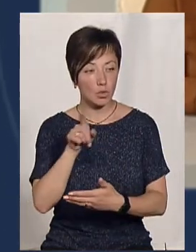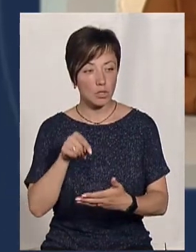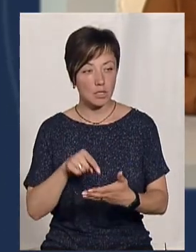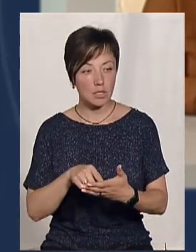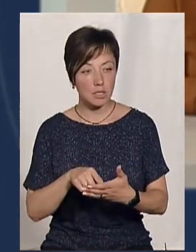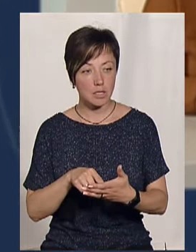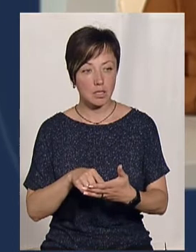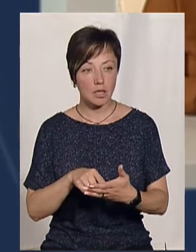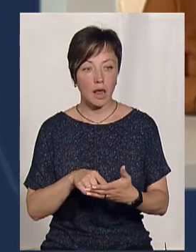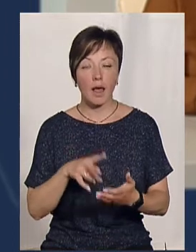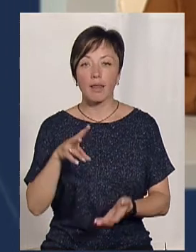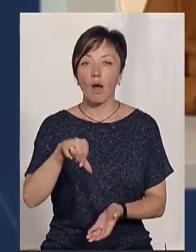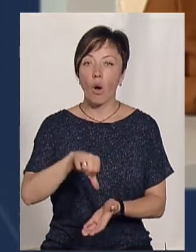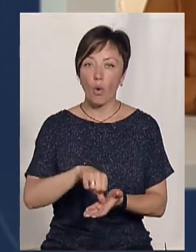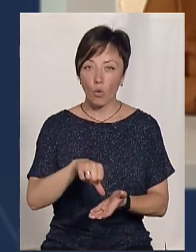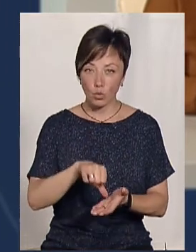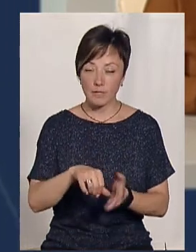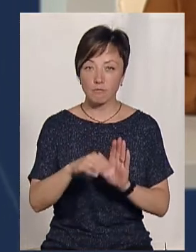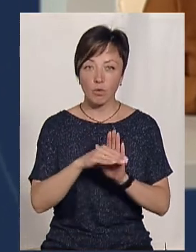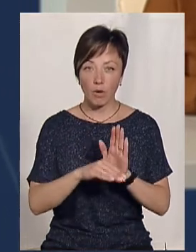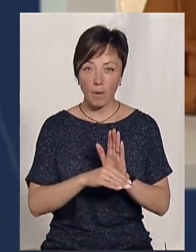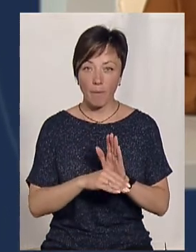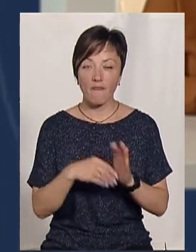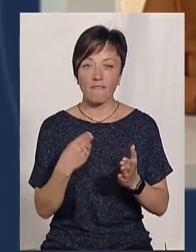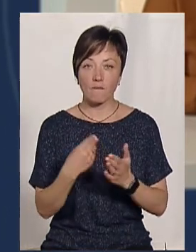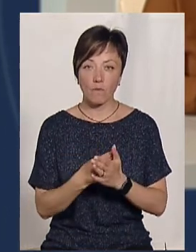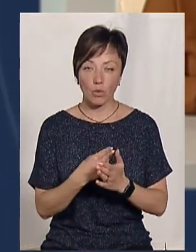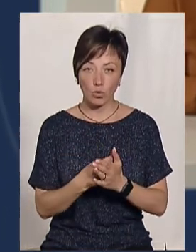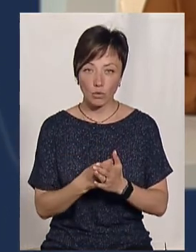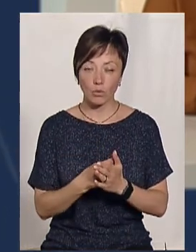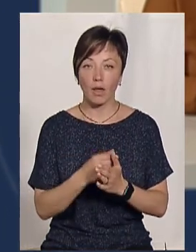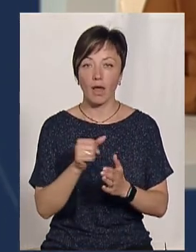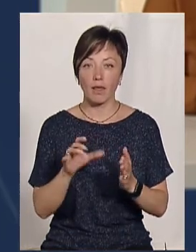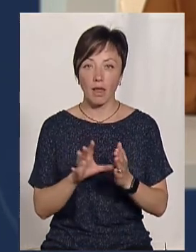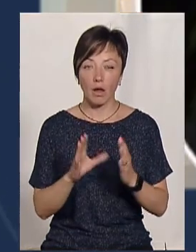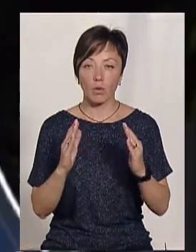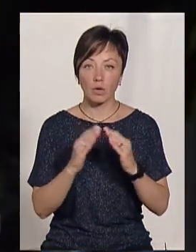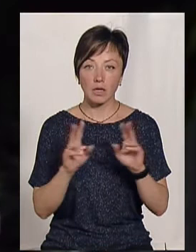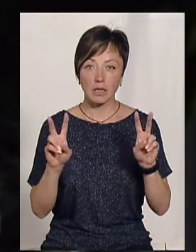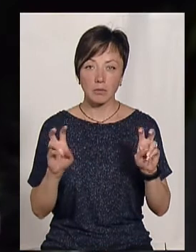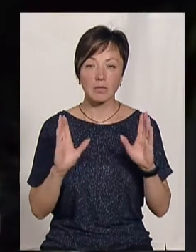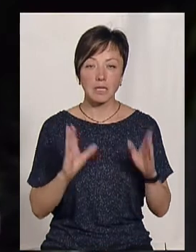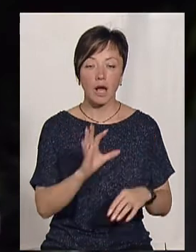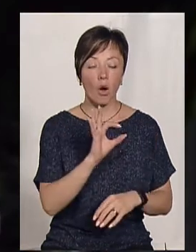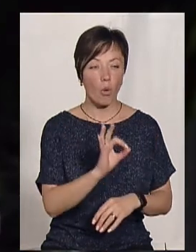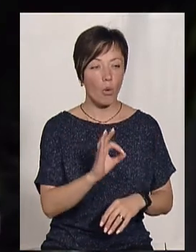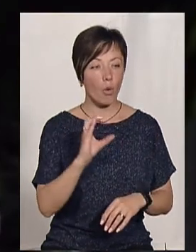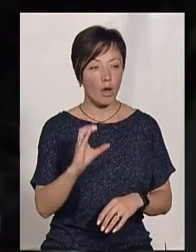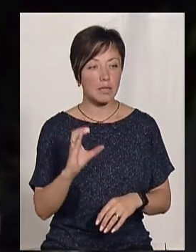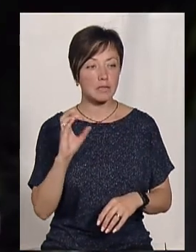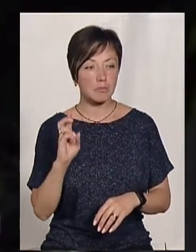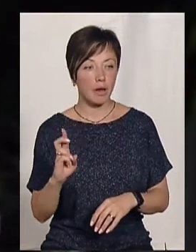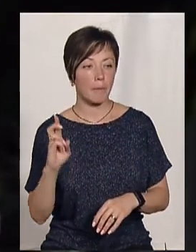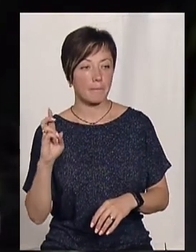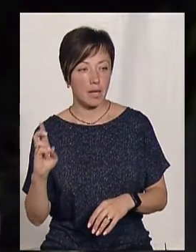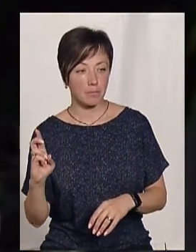На участь в програмі фонду енергоефективності енергодім можуть приймати участь тільки організовані співвласники багатоквартирних будинків,